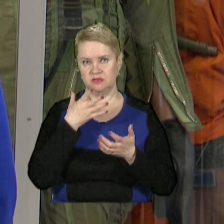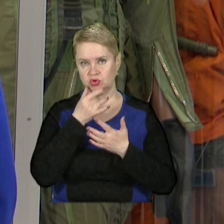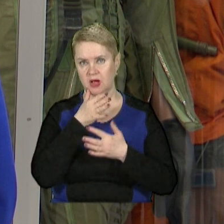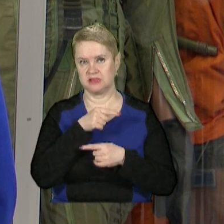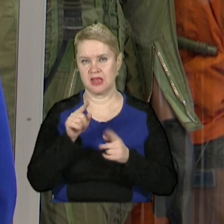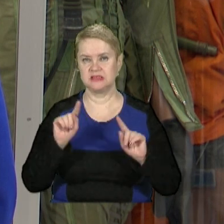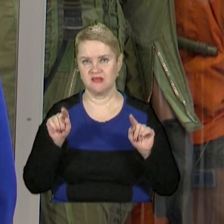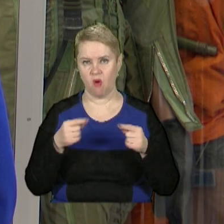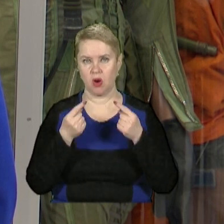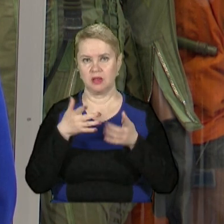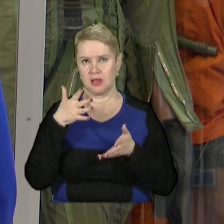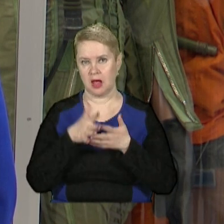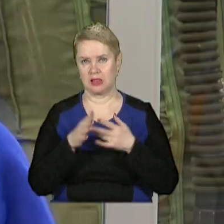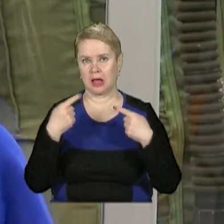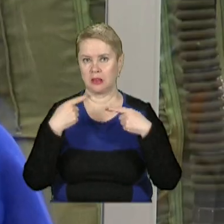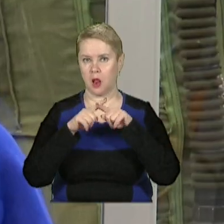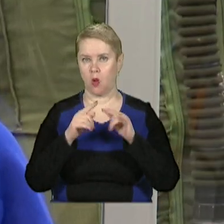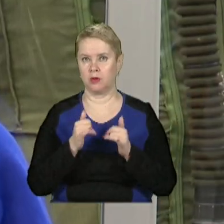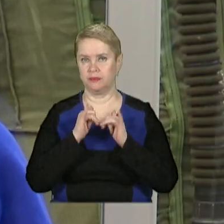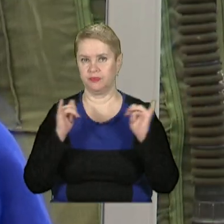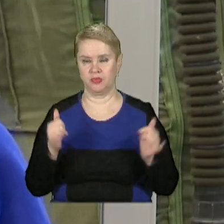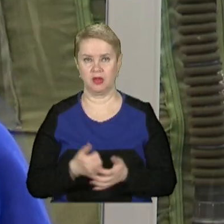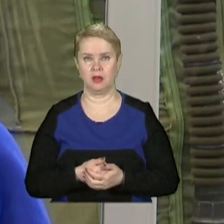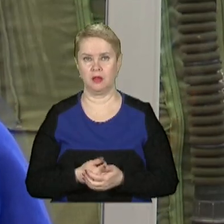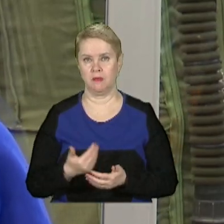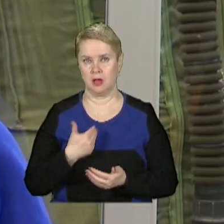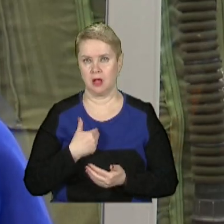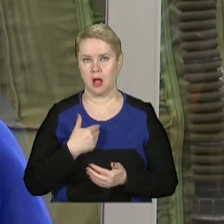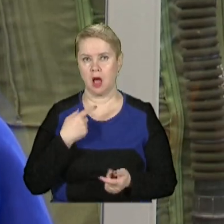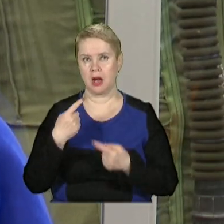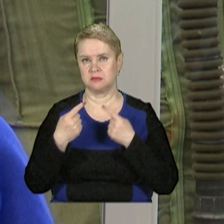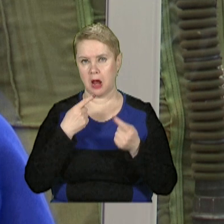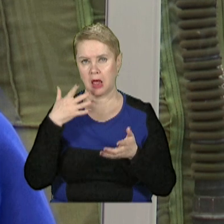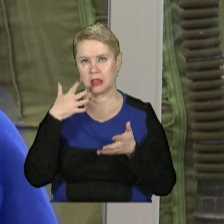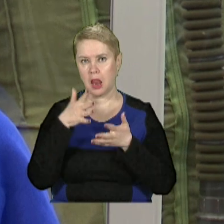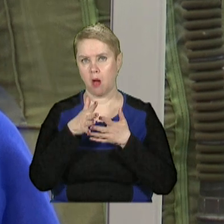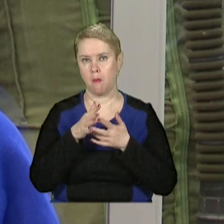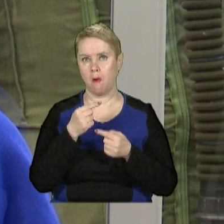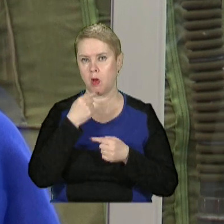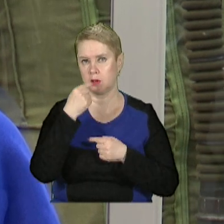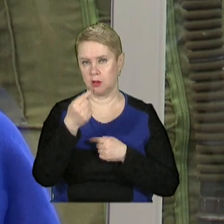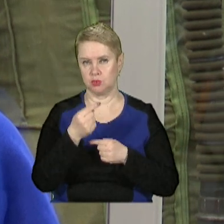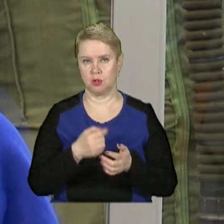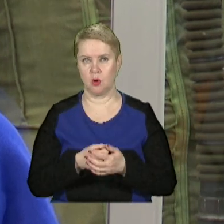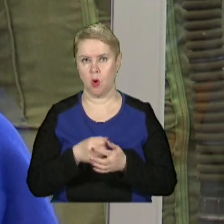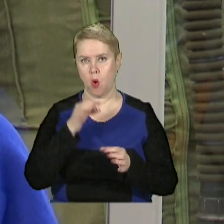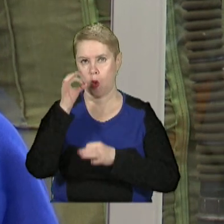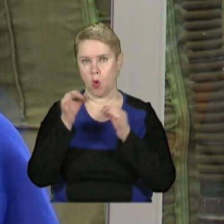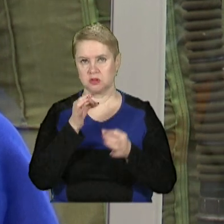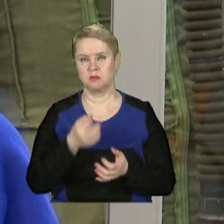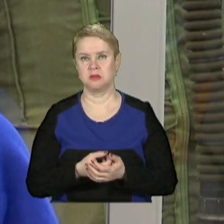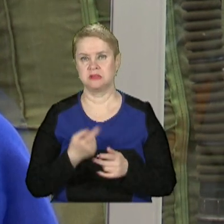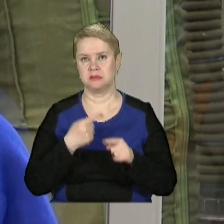на створення технологій. Вони розмовляли телепатично, тому що розмовляння в голос